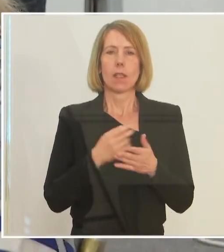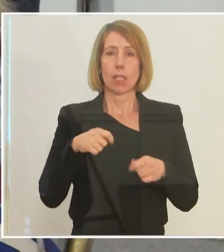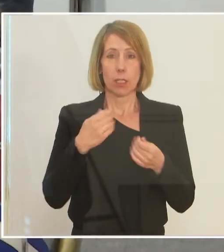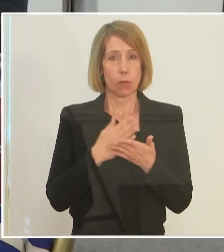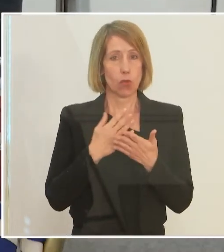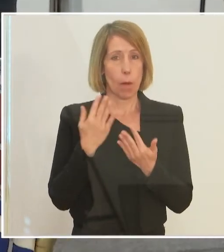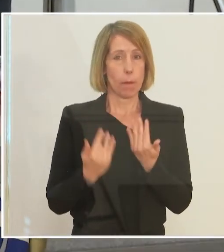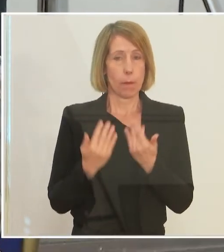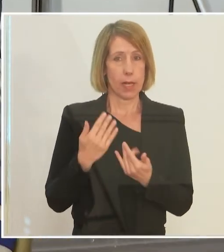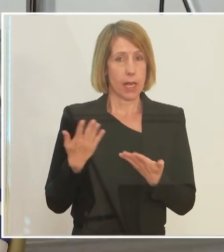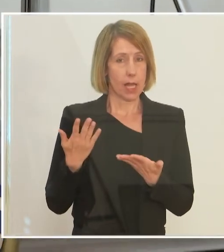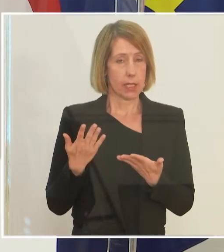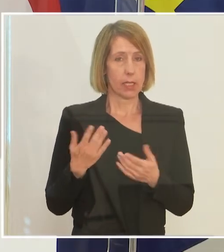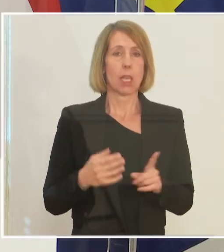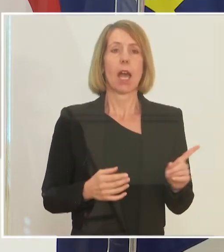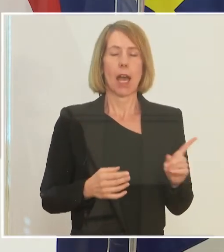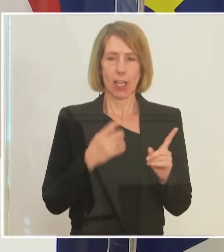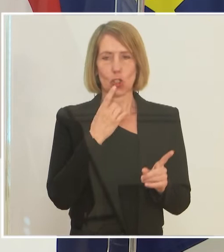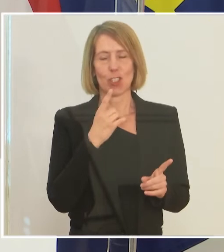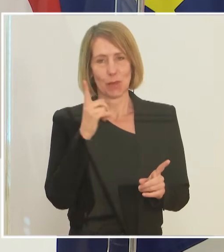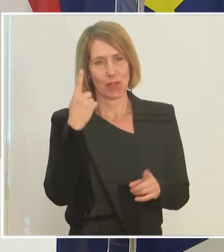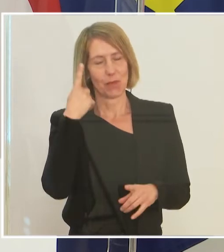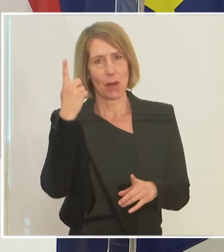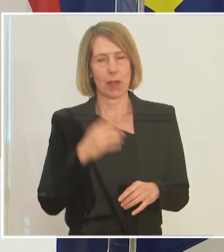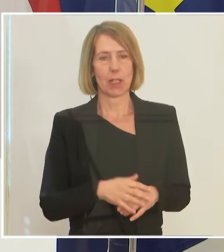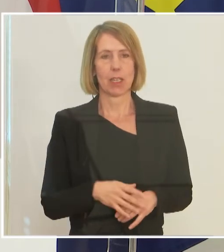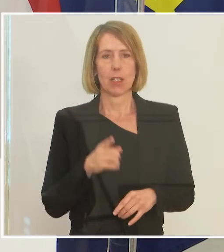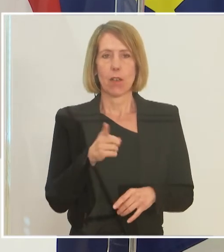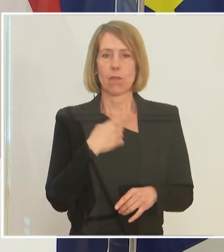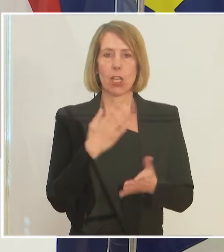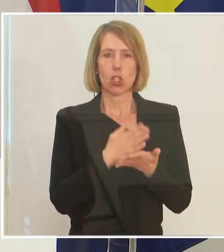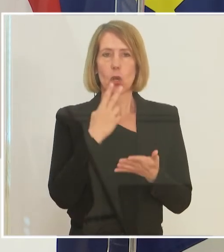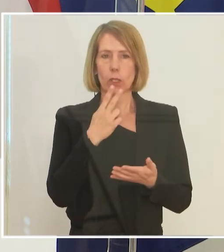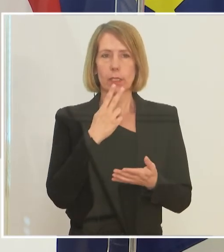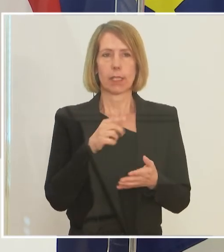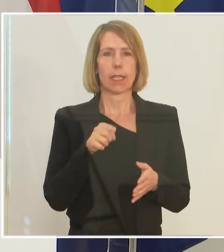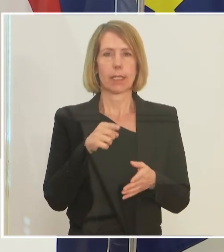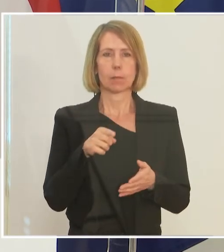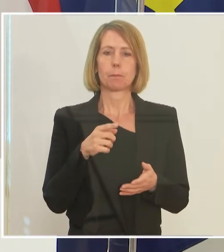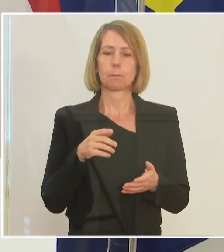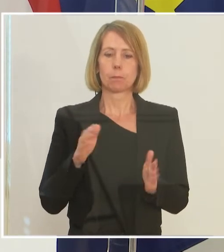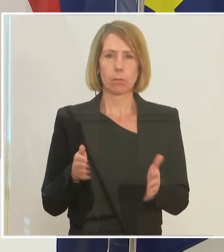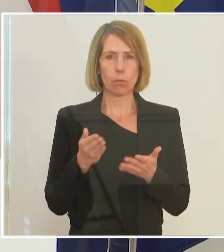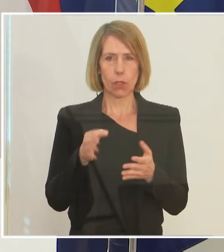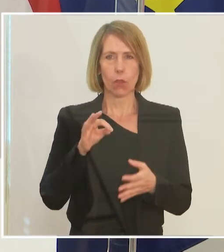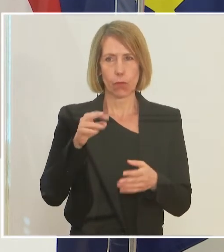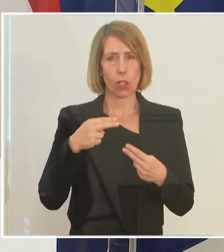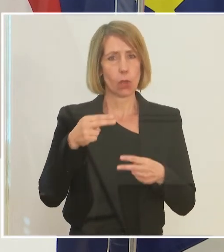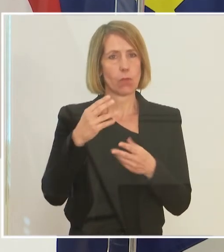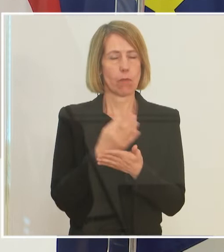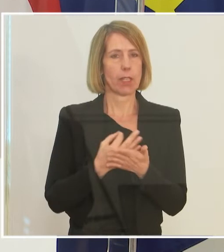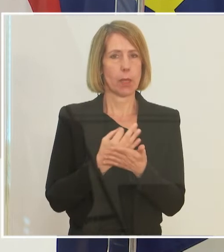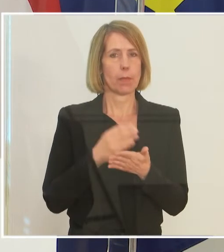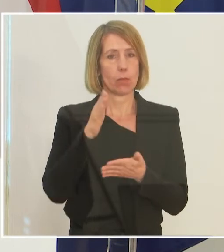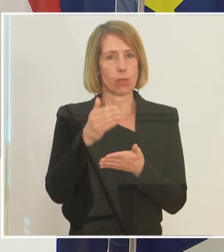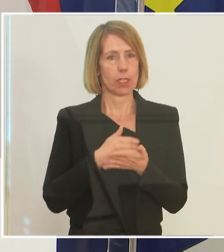das Die Daten zur Weiterbildung, danke. Wir haben gesehen, dass die genutzt werden, diese Förderungen zur Weiterbildung, allerdings nicht